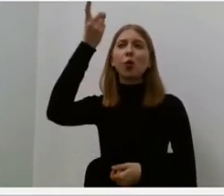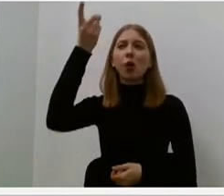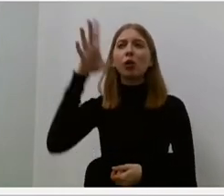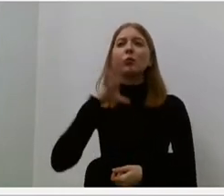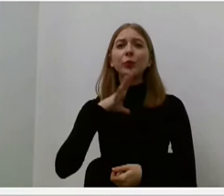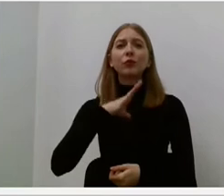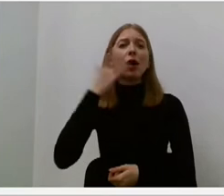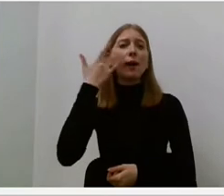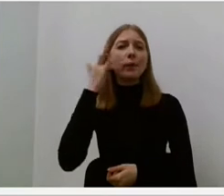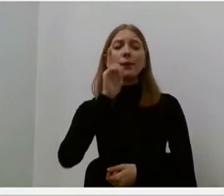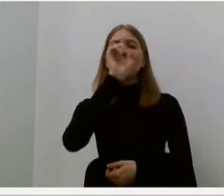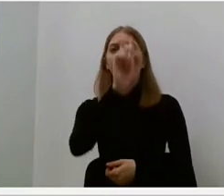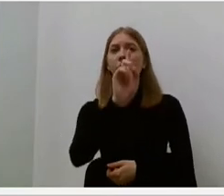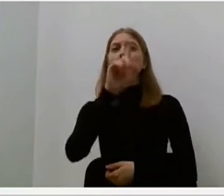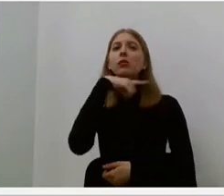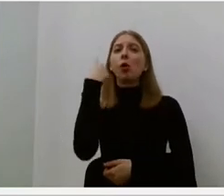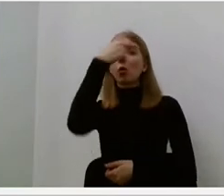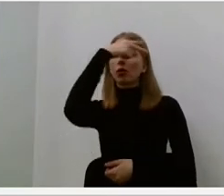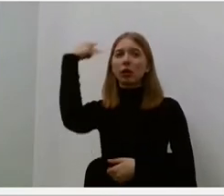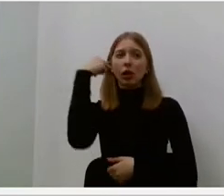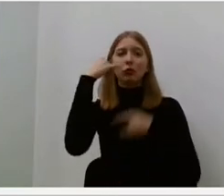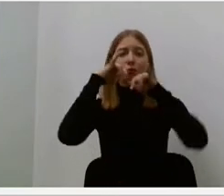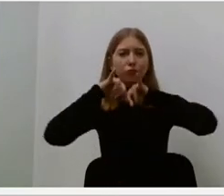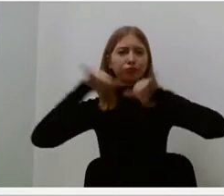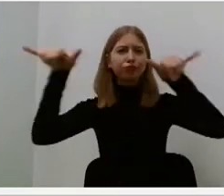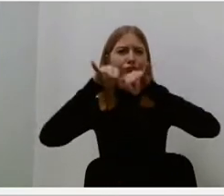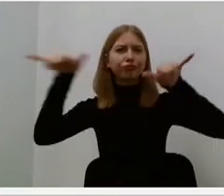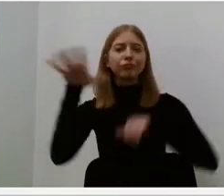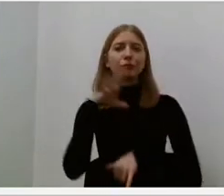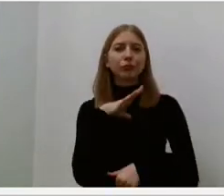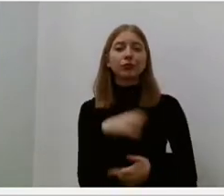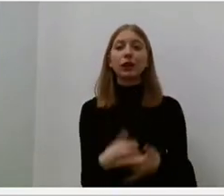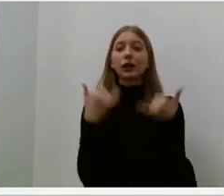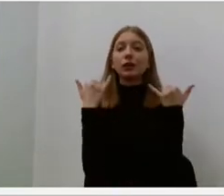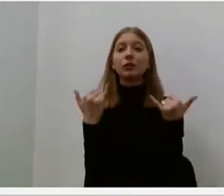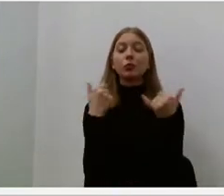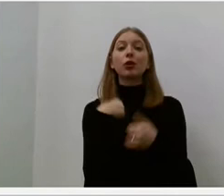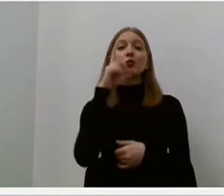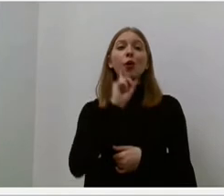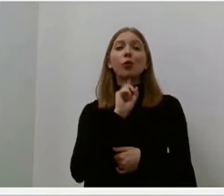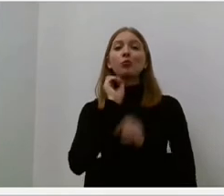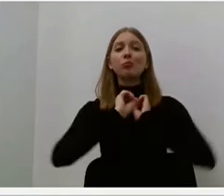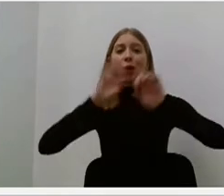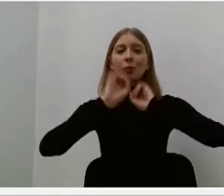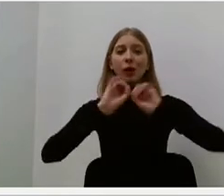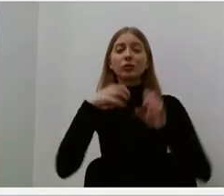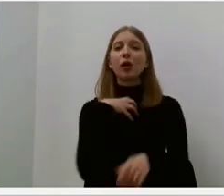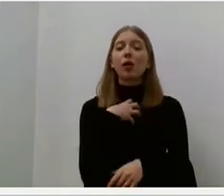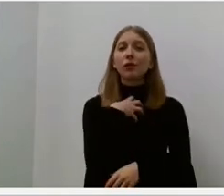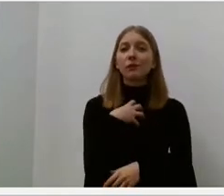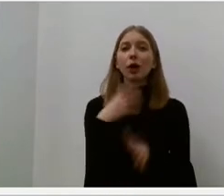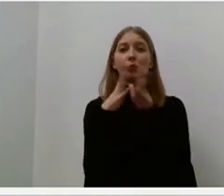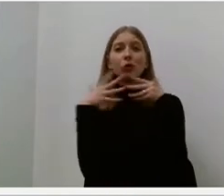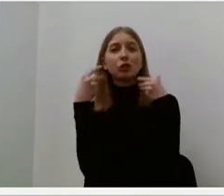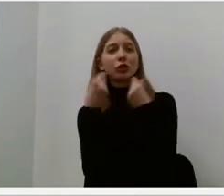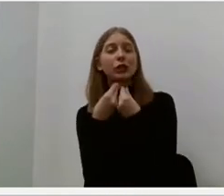praskleisti dar vieną labai svarbią liniją, jos įmos liniją, jos gyvenimo liniją ir pakalbėti